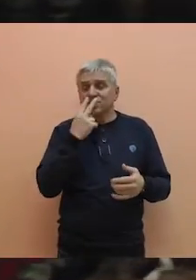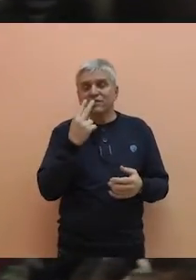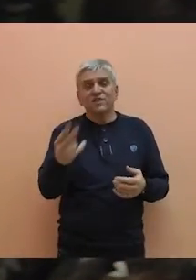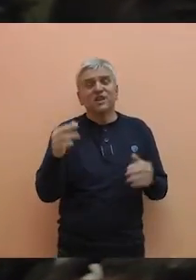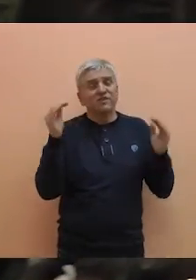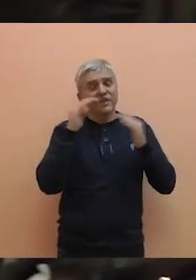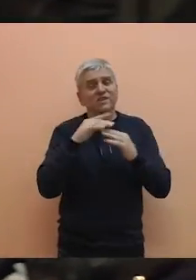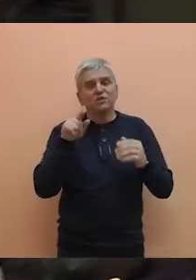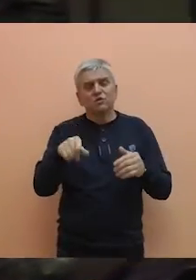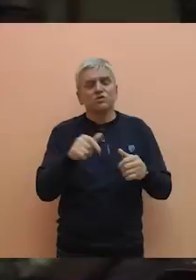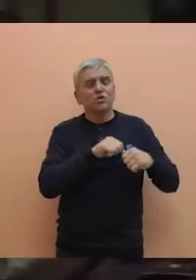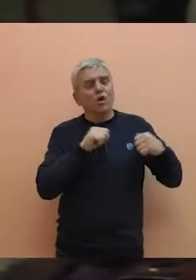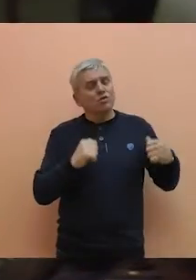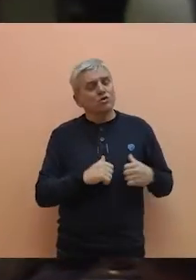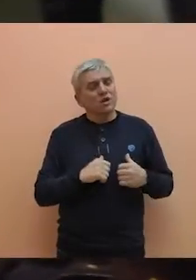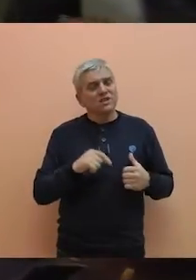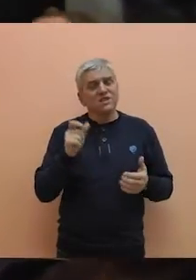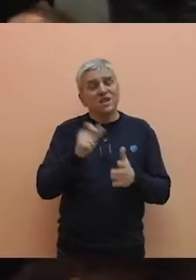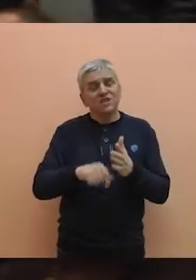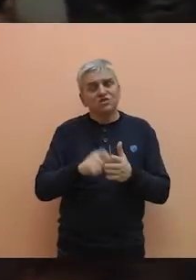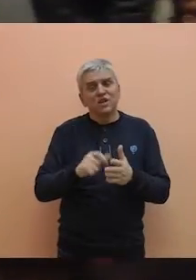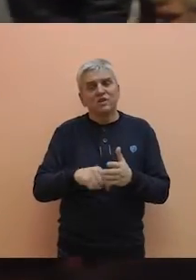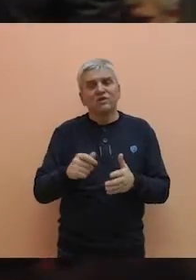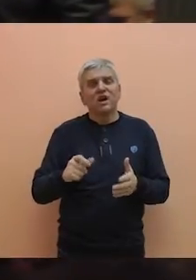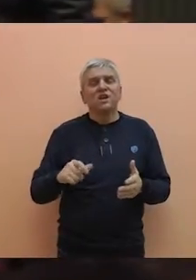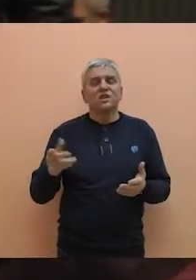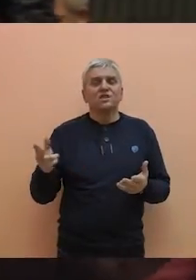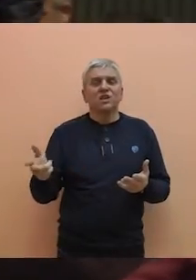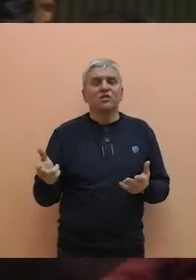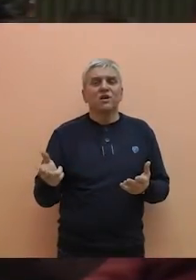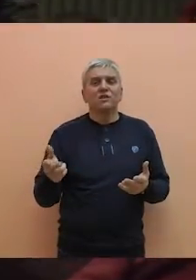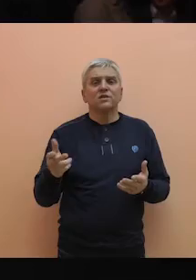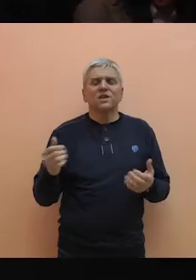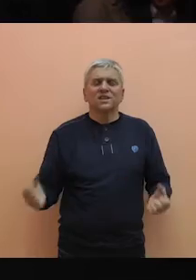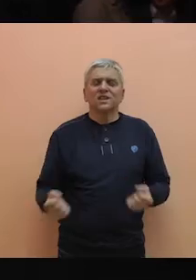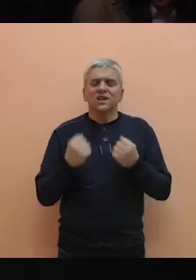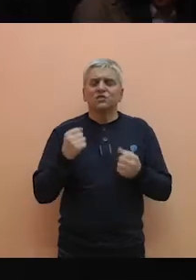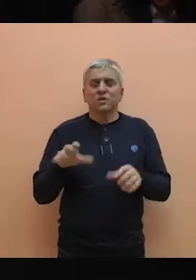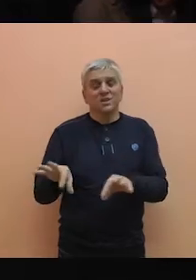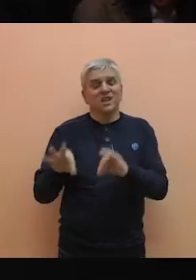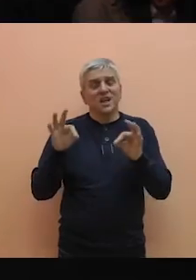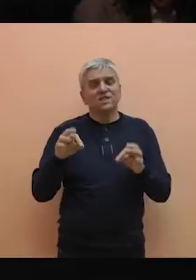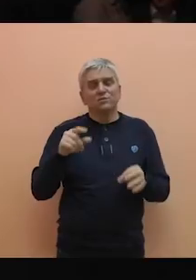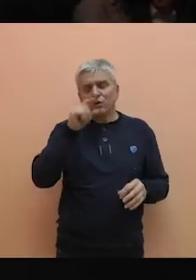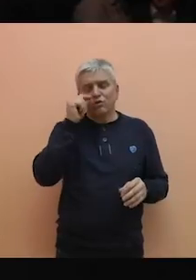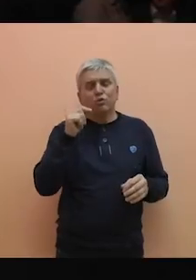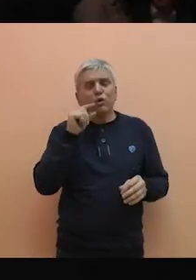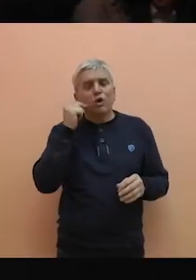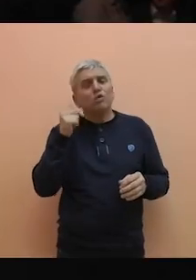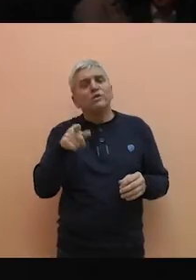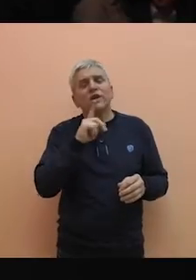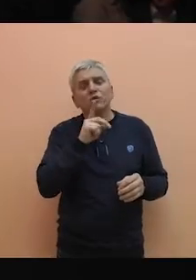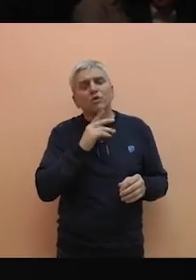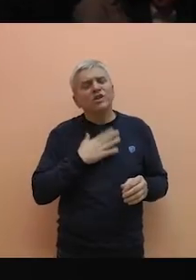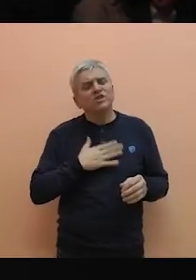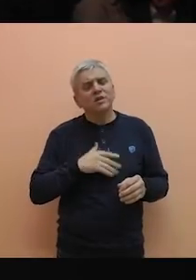večeras videli to su donacije naših članova, naše članarine, tako da je teško nam je da nađemo ljude koji hoće to da urade.